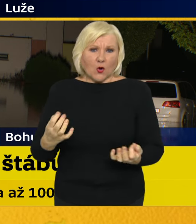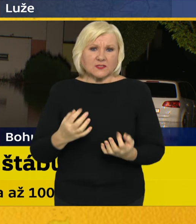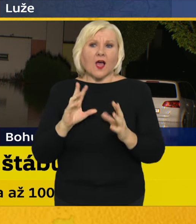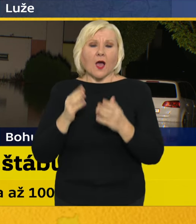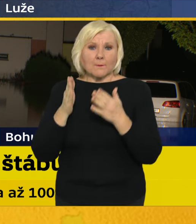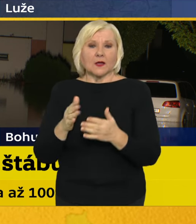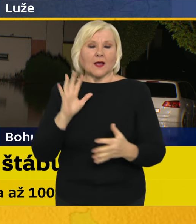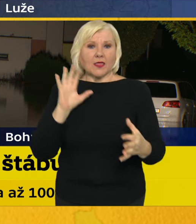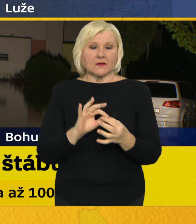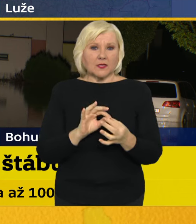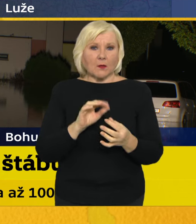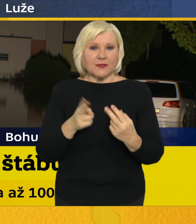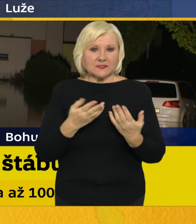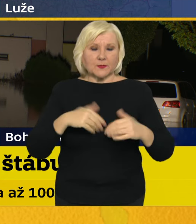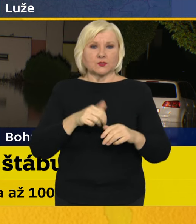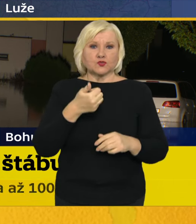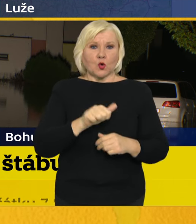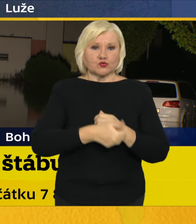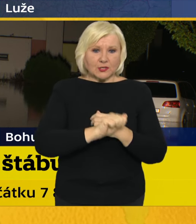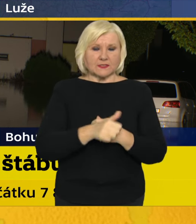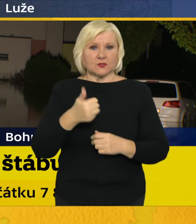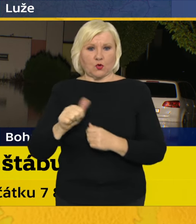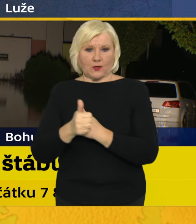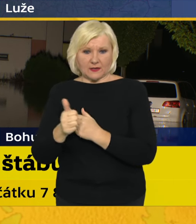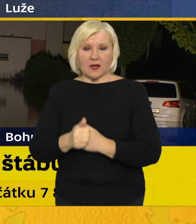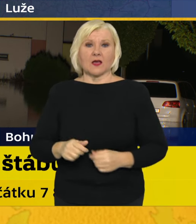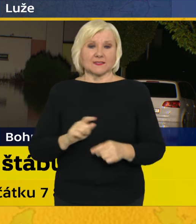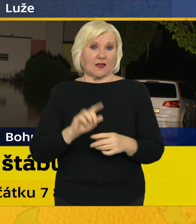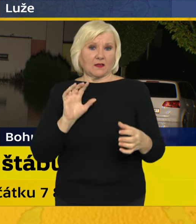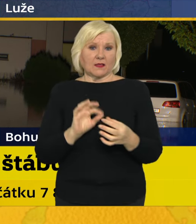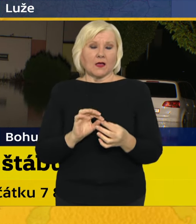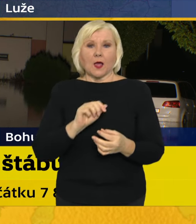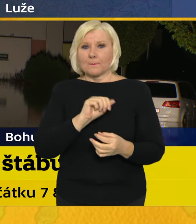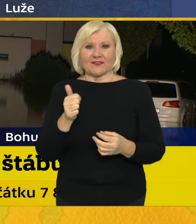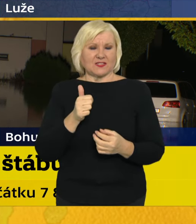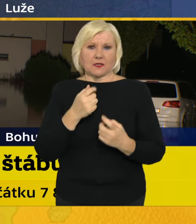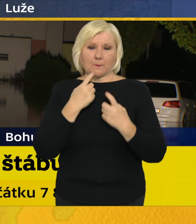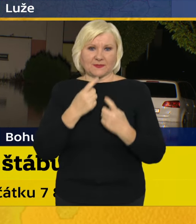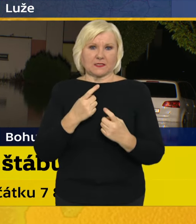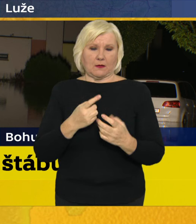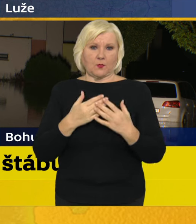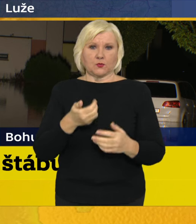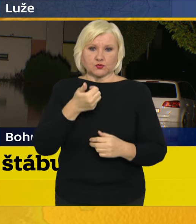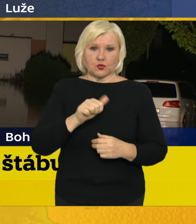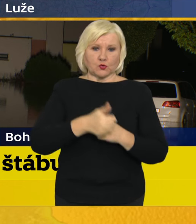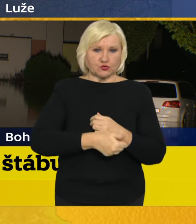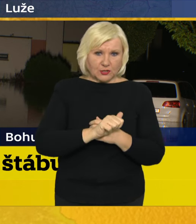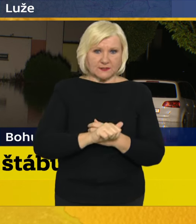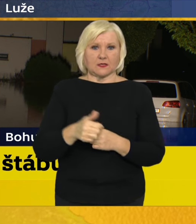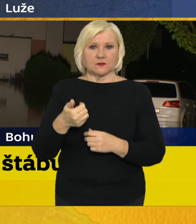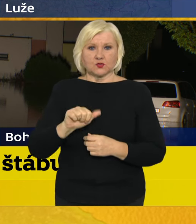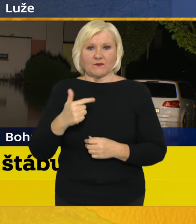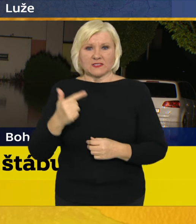116, 111. Linka první psychické pomoci 116, 123.